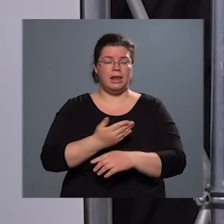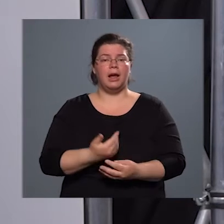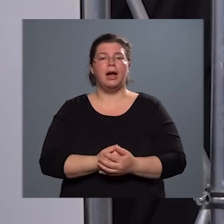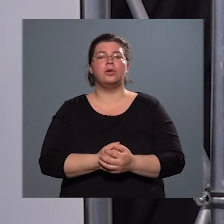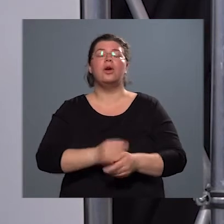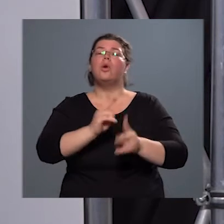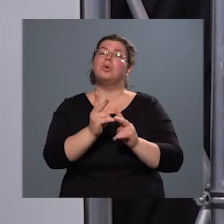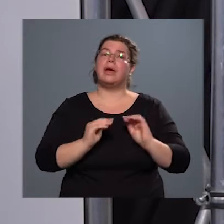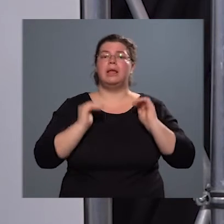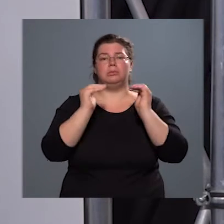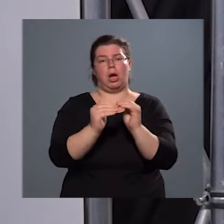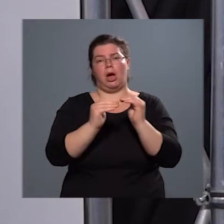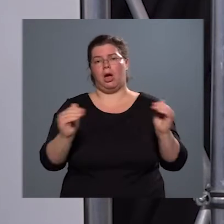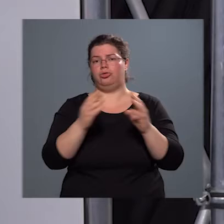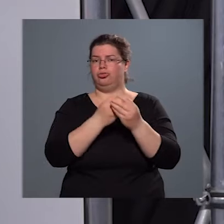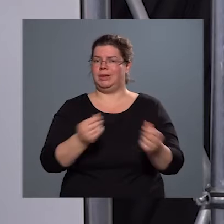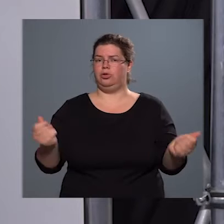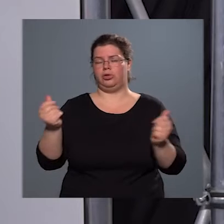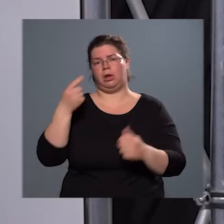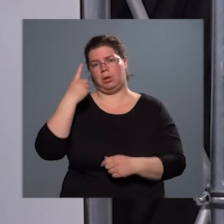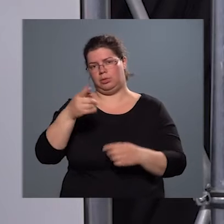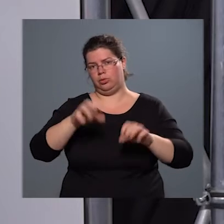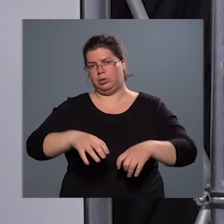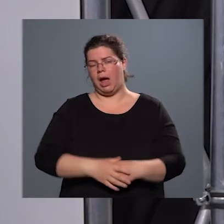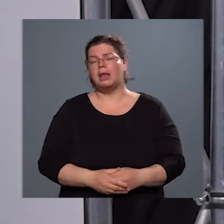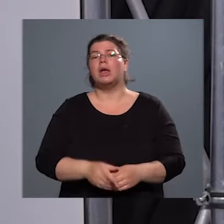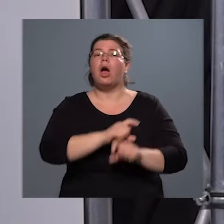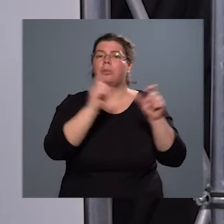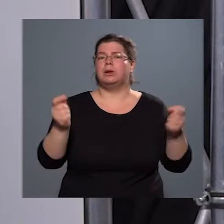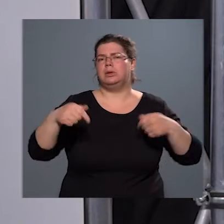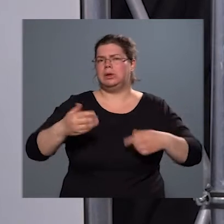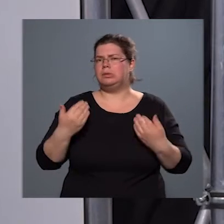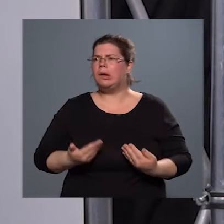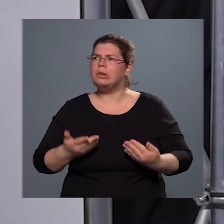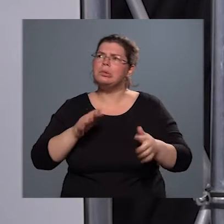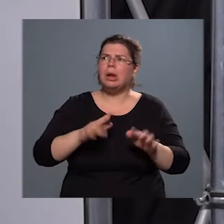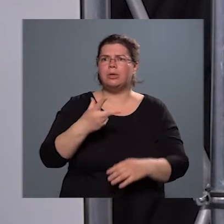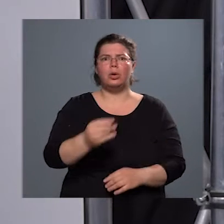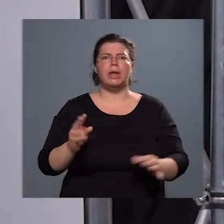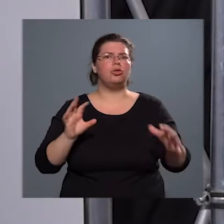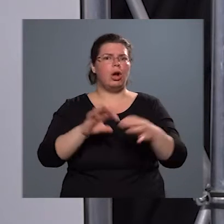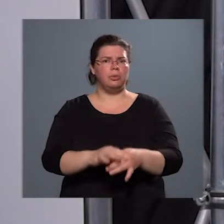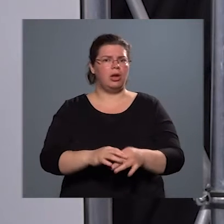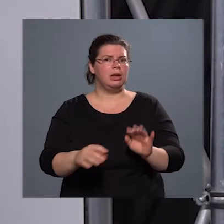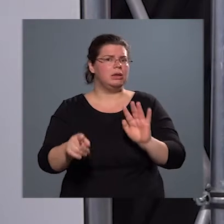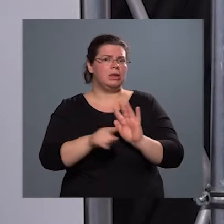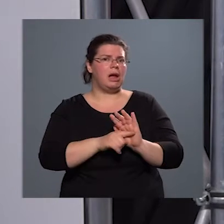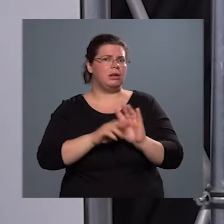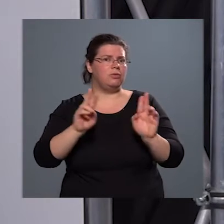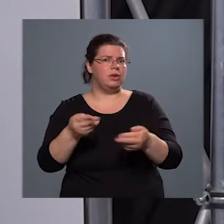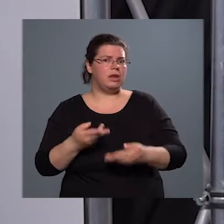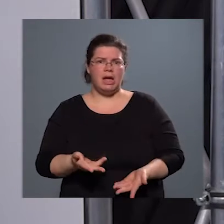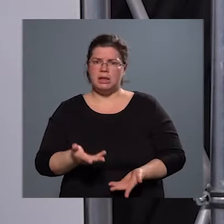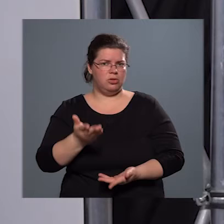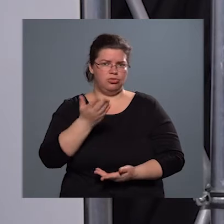egész magas minőségben tesszük. De tulajdonképpen én mióta itt vagyok, azt hiszem, hogy az oltások kapcsán negatív visszajelzést nem